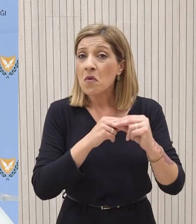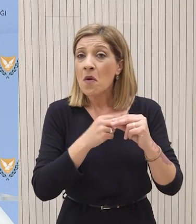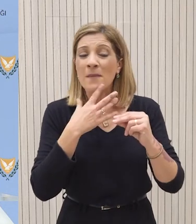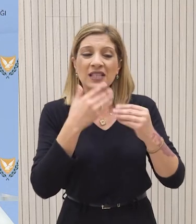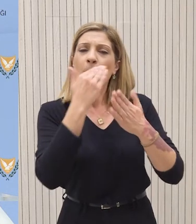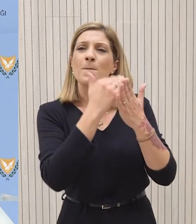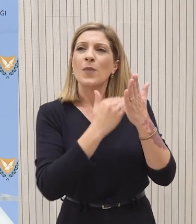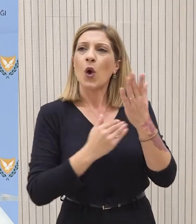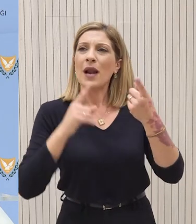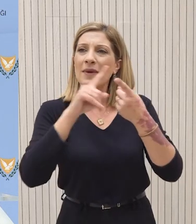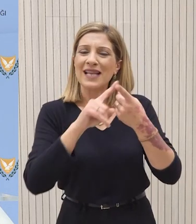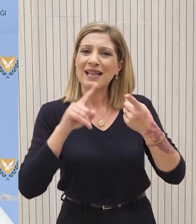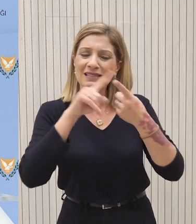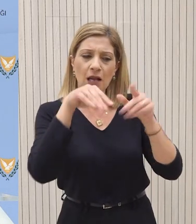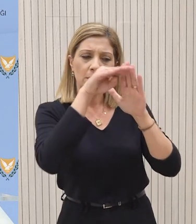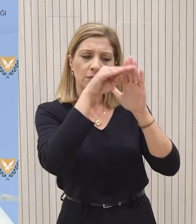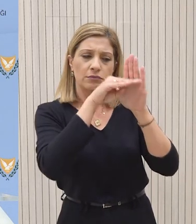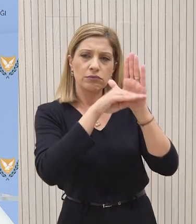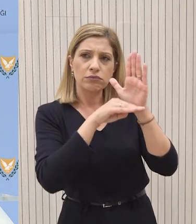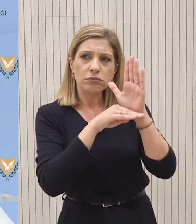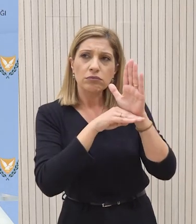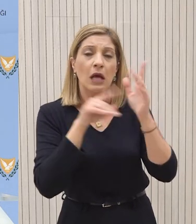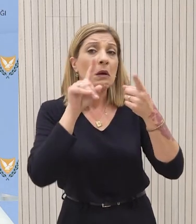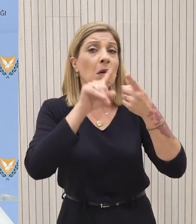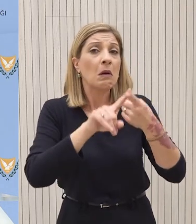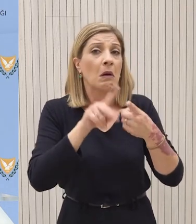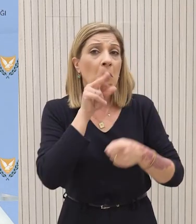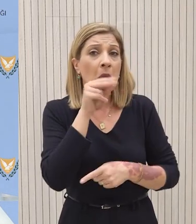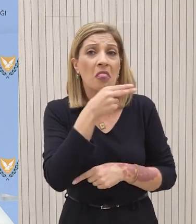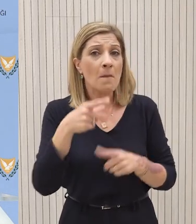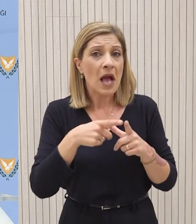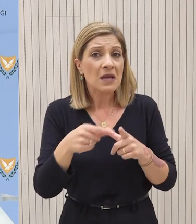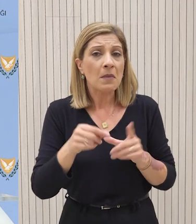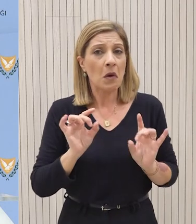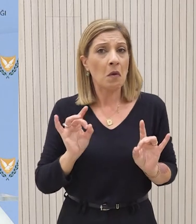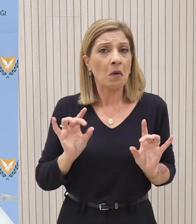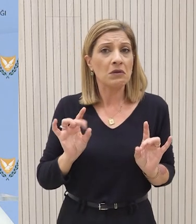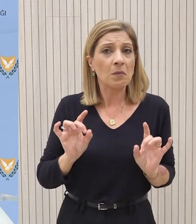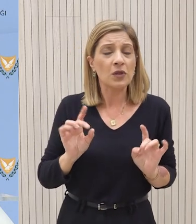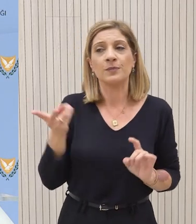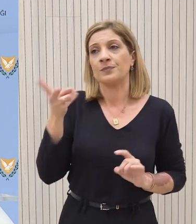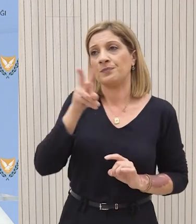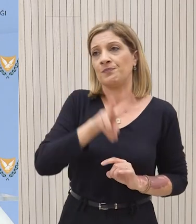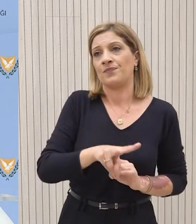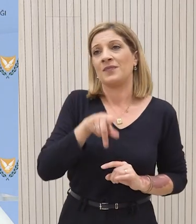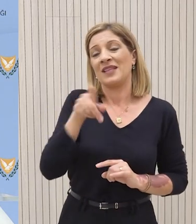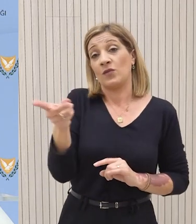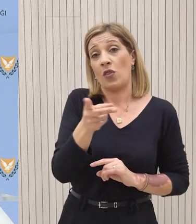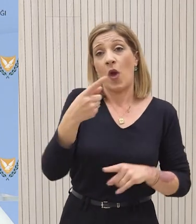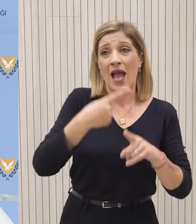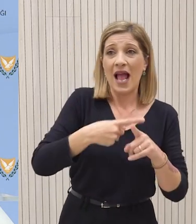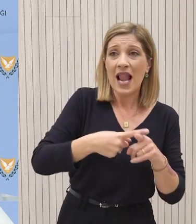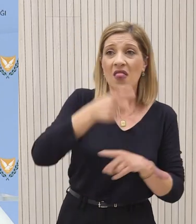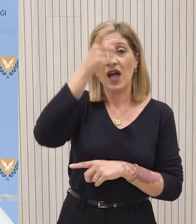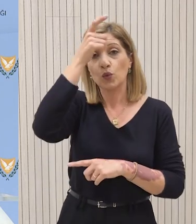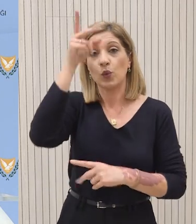Αντιλαμβάνεστε ότι αύριο ο Τούρκος Πρόεδρος μεταβαίνει στην Αθήνα εν ώψη του ανώτατου Συμβουλίου Συνεργασίας μεταξύ Ελλάδας και Τουρκίας. Όπως είναι γνωστό